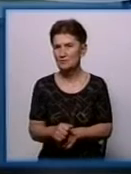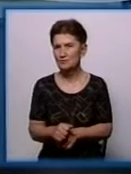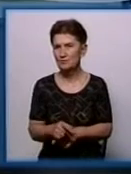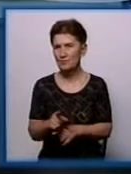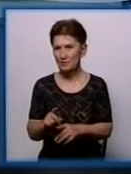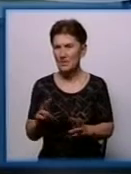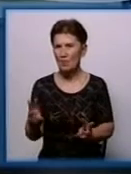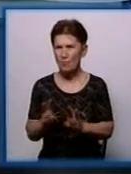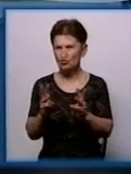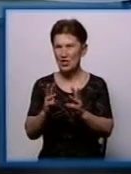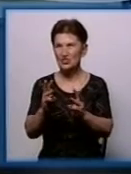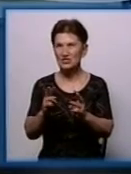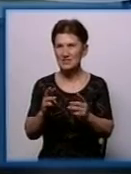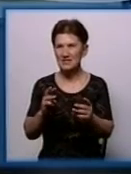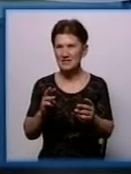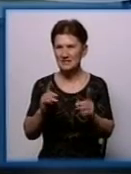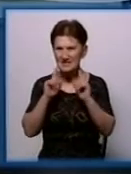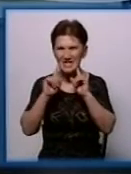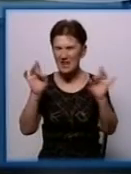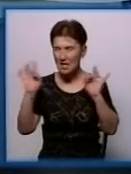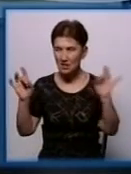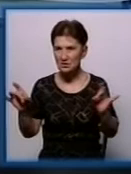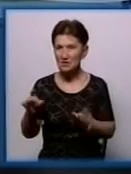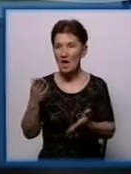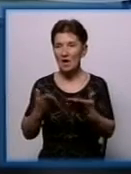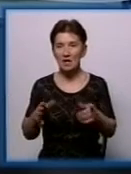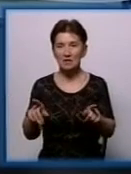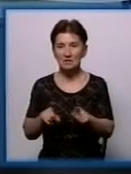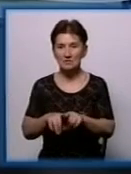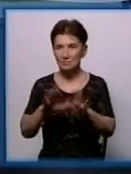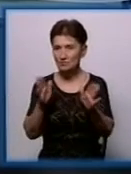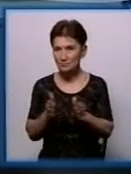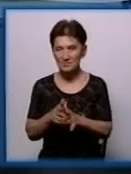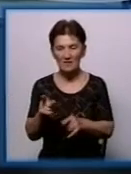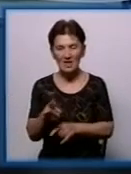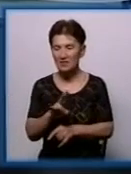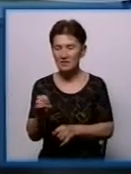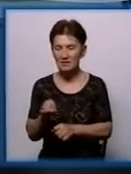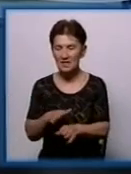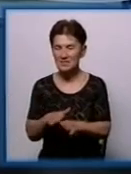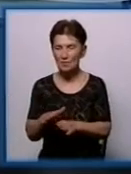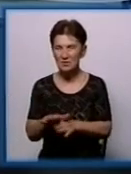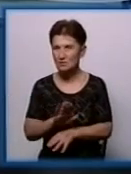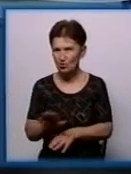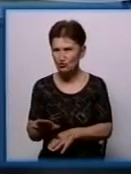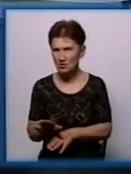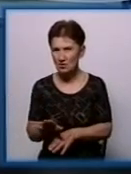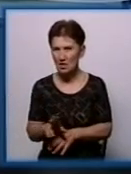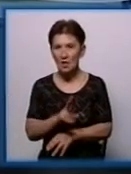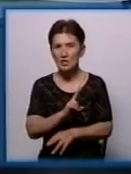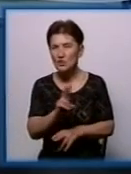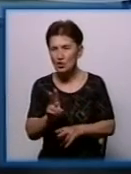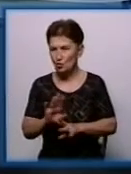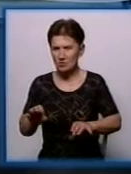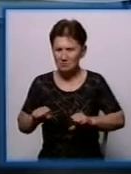сигналізація об'єкт. А якщо взагалі в даному випадку він не забезпечений сигналізацією і ніхто до цього не прикладає